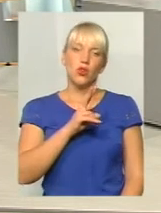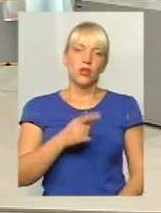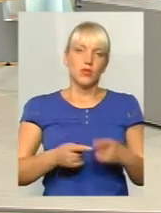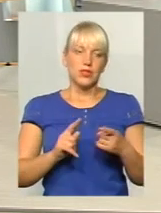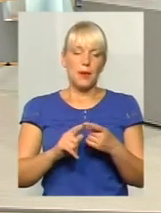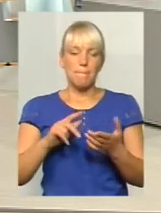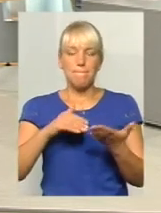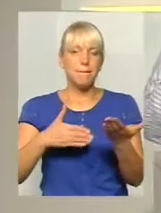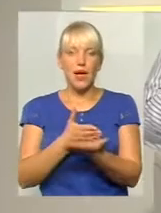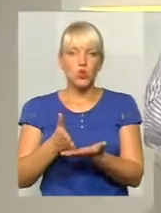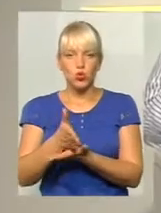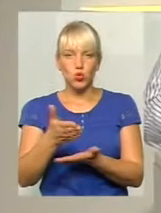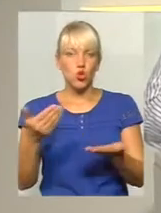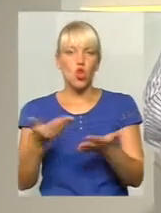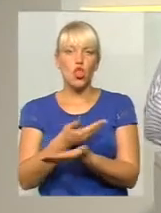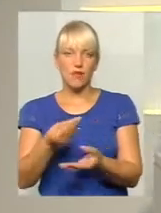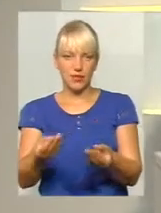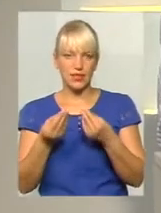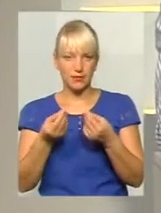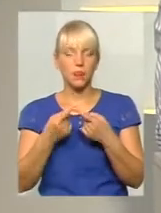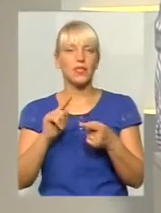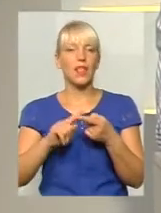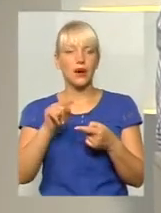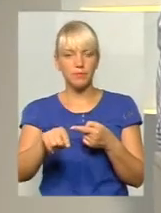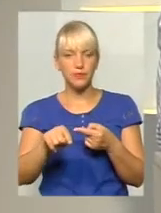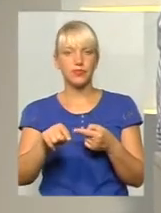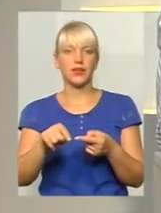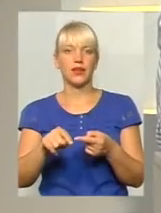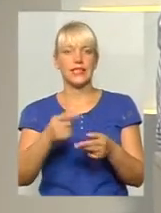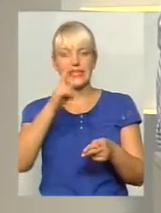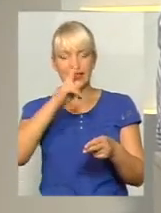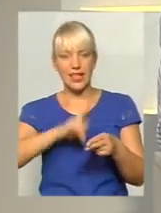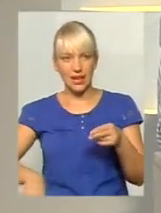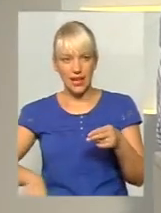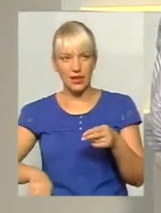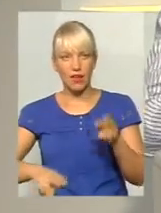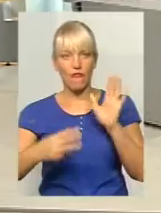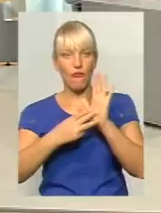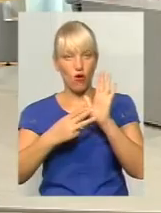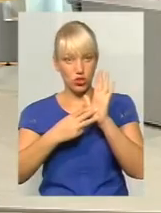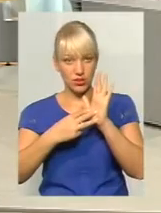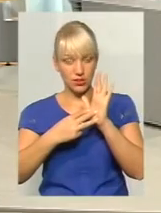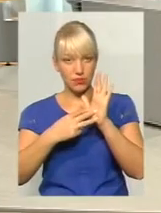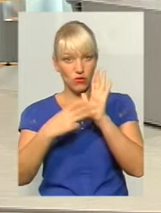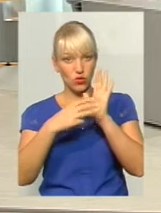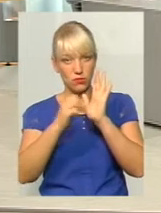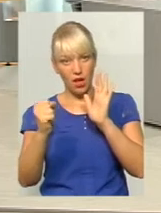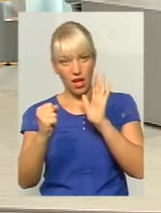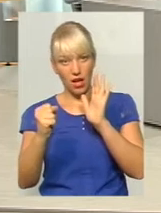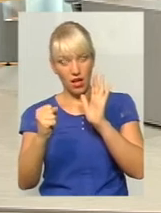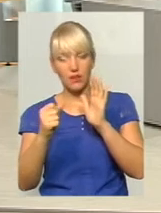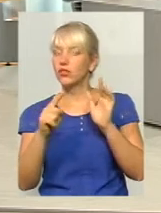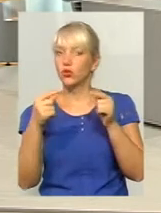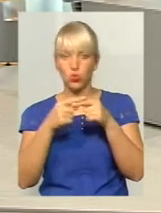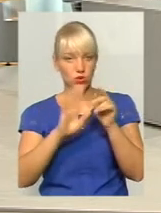пропонуються. Там, зокрема, в нас зникає восьмий, або вісім А зараз. Восьмий.